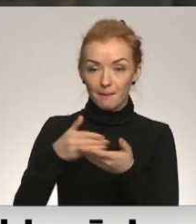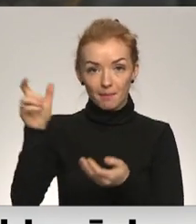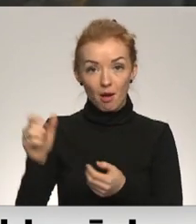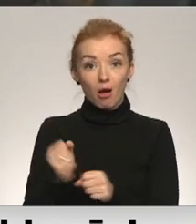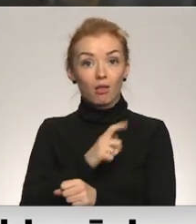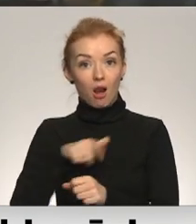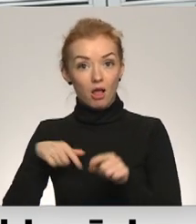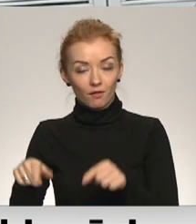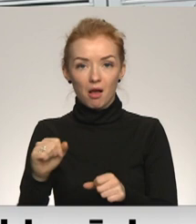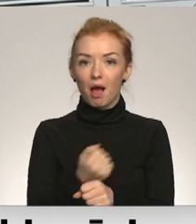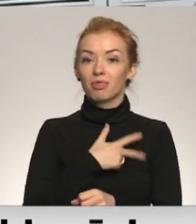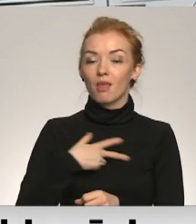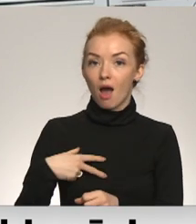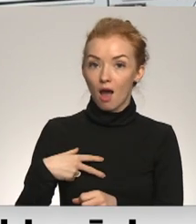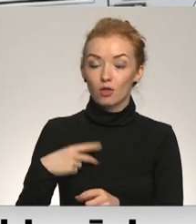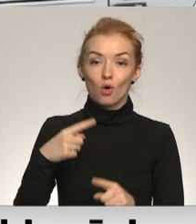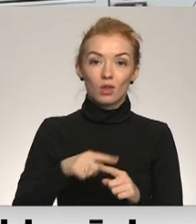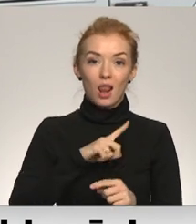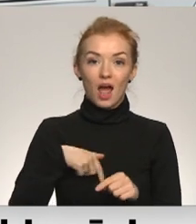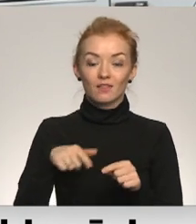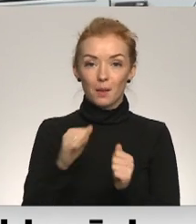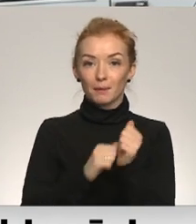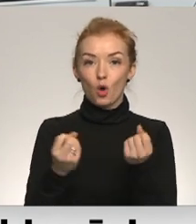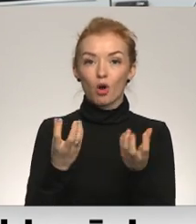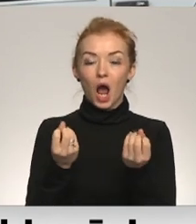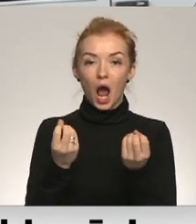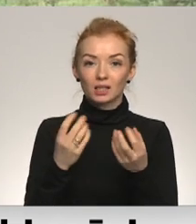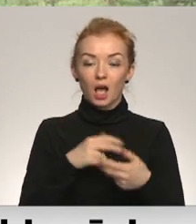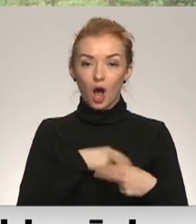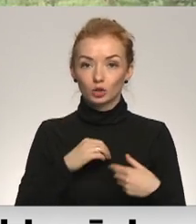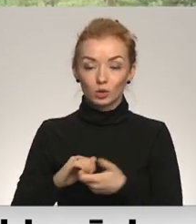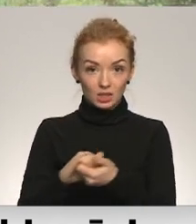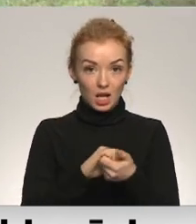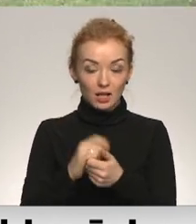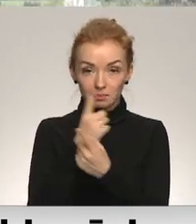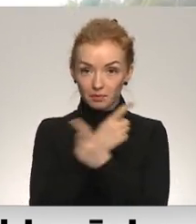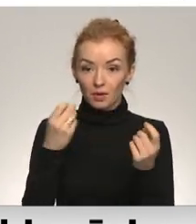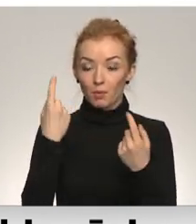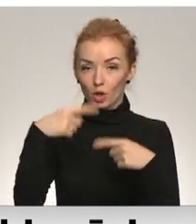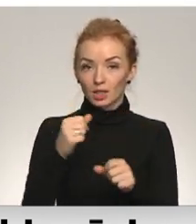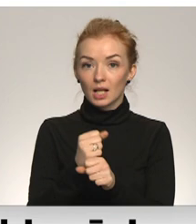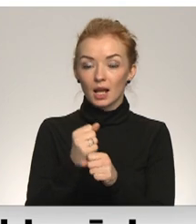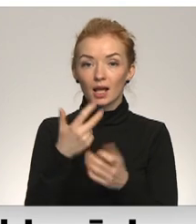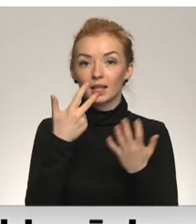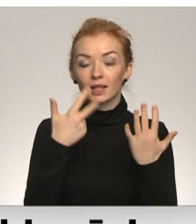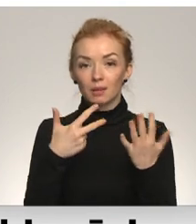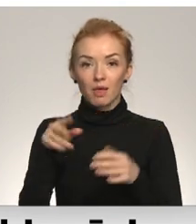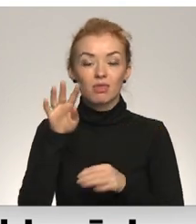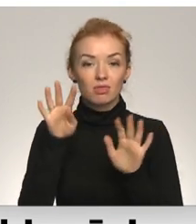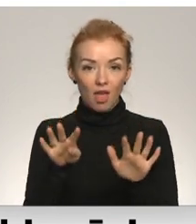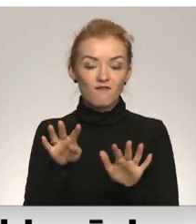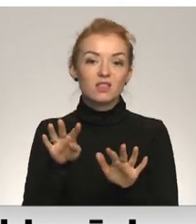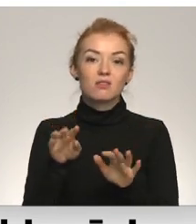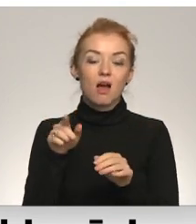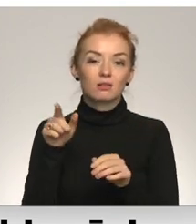Latvijā, gan Dānijā. Pēc Latvijas biogāzes asociācijas datiem šobrīd Latvijā strādā 39 biogāzes stacijas, kas šo